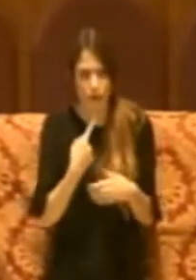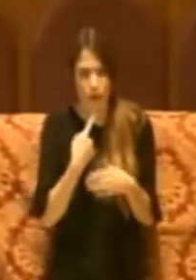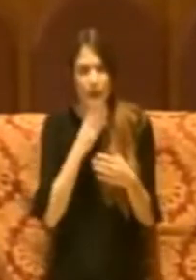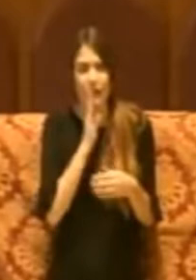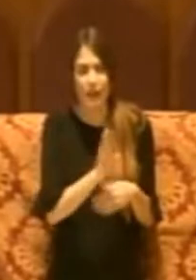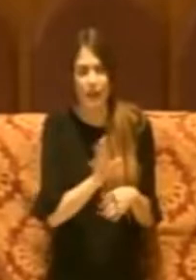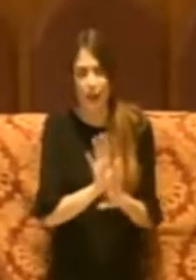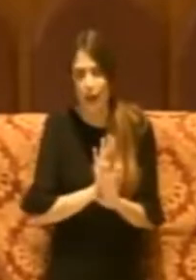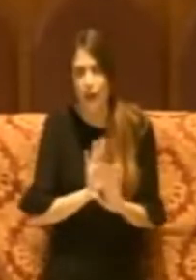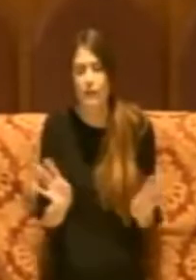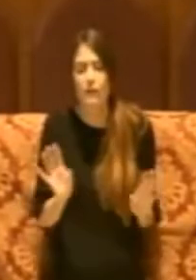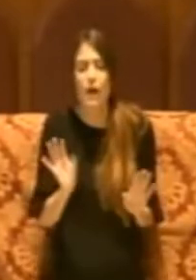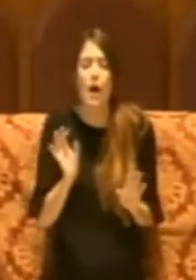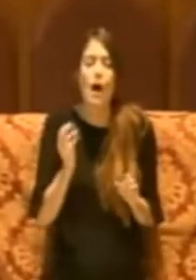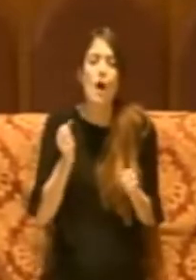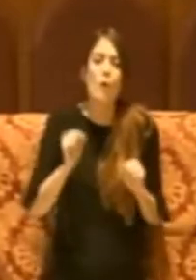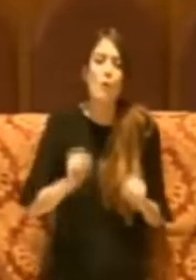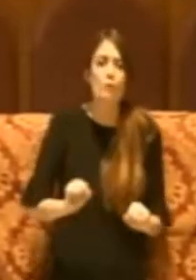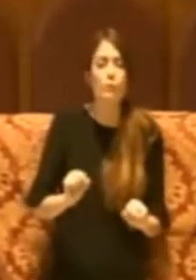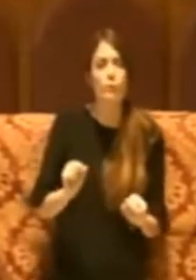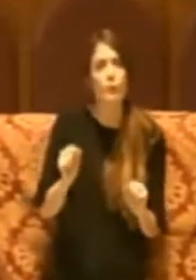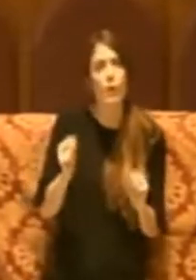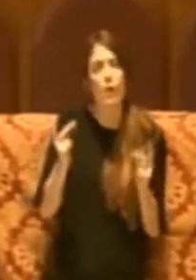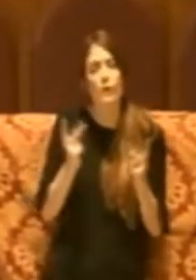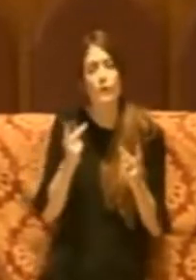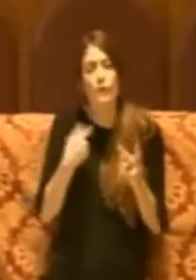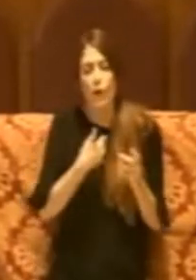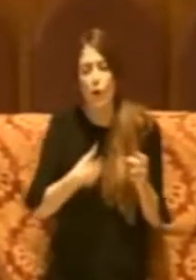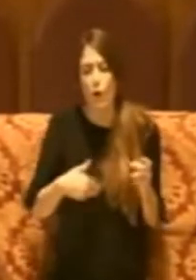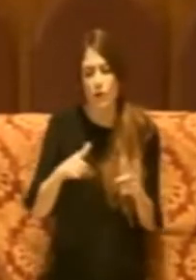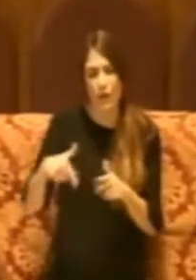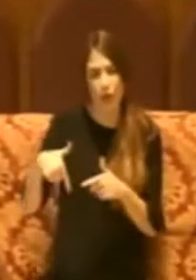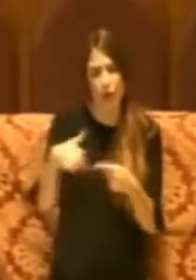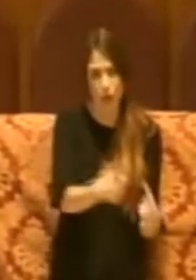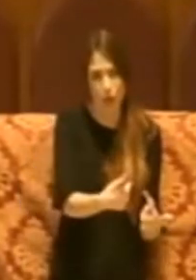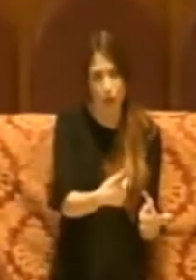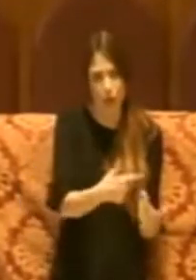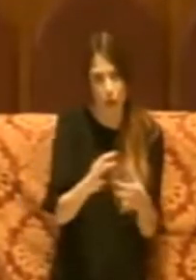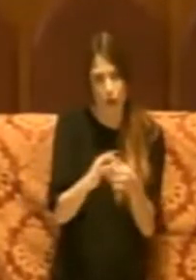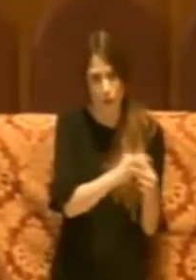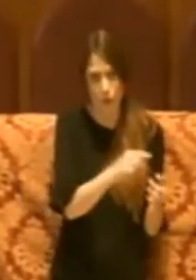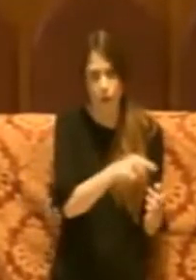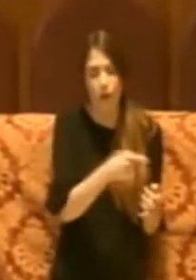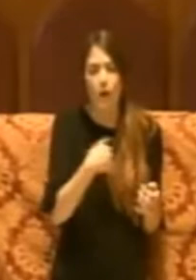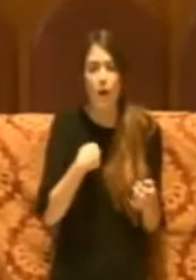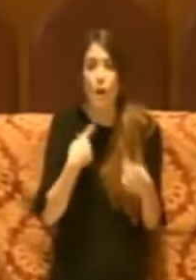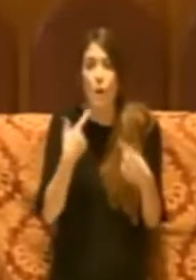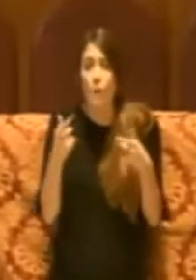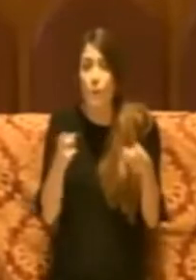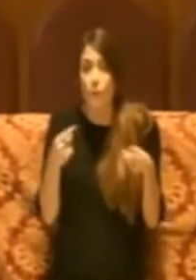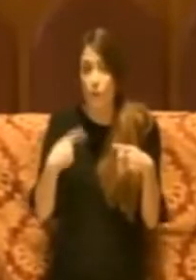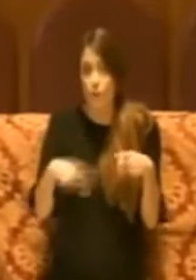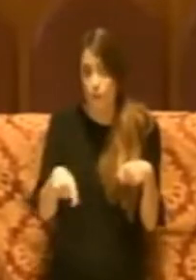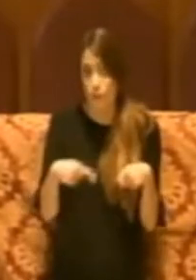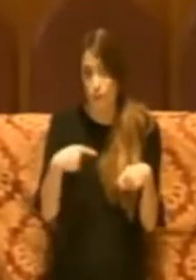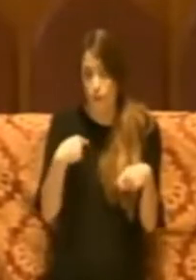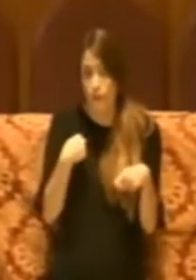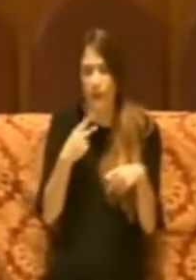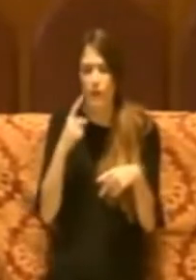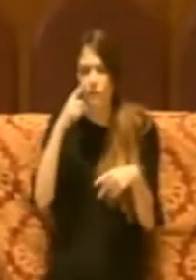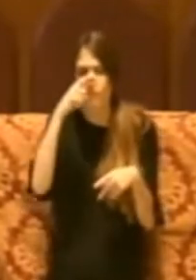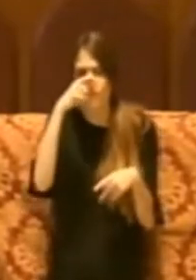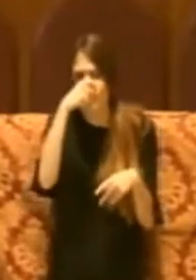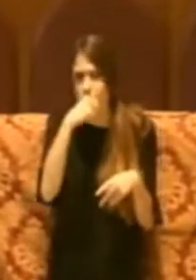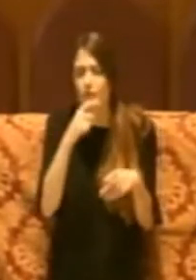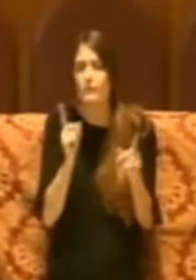rivale sui consiglieri, ecco io in quel caso sarò veramente curioso di